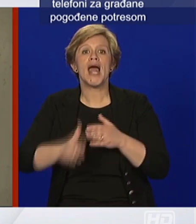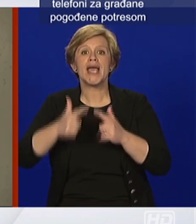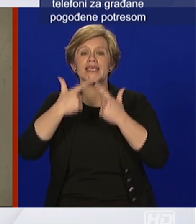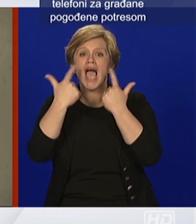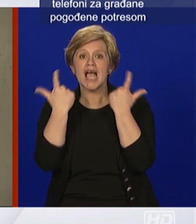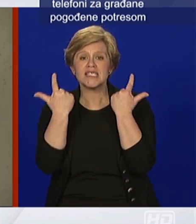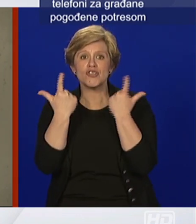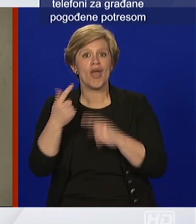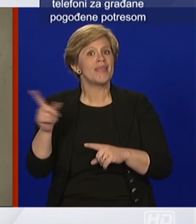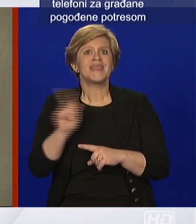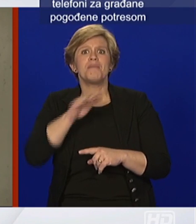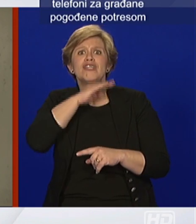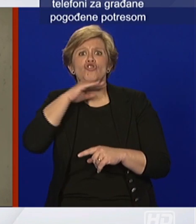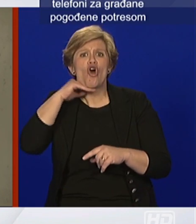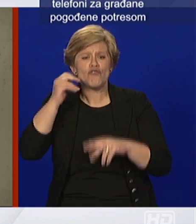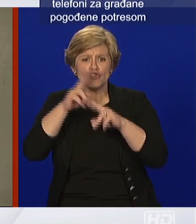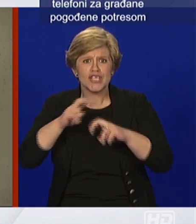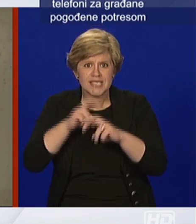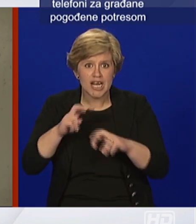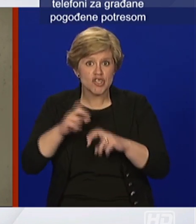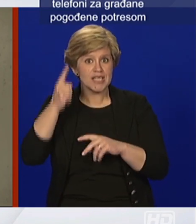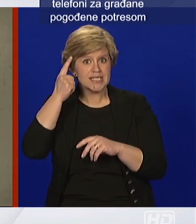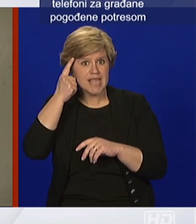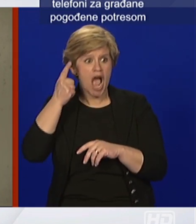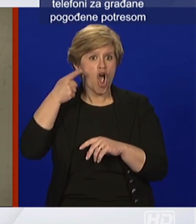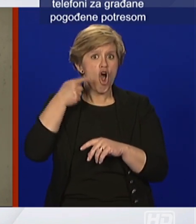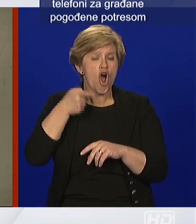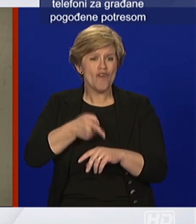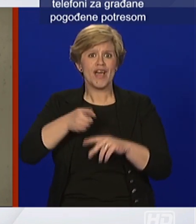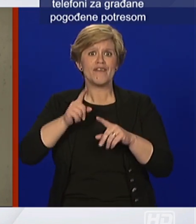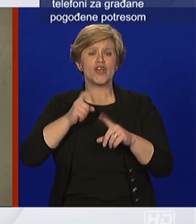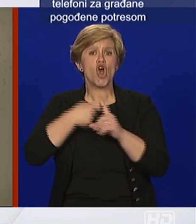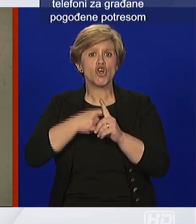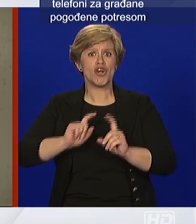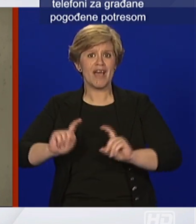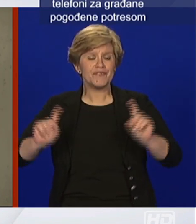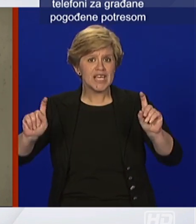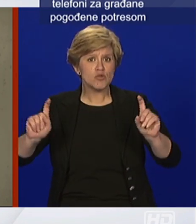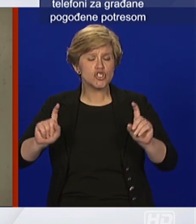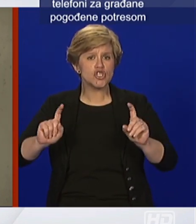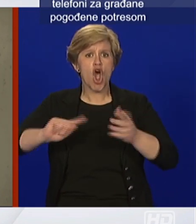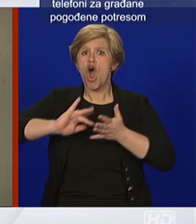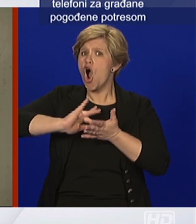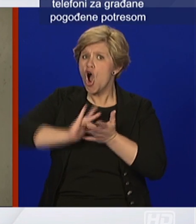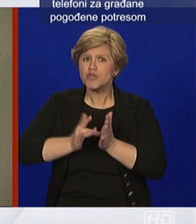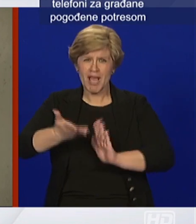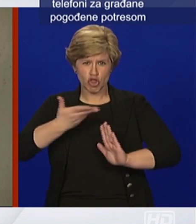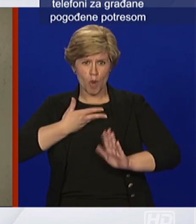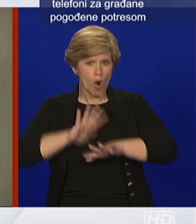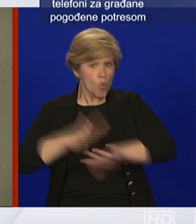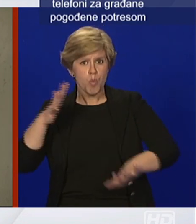imunoloških istraživanja da se zna je li ovaj virus odmah inicijalno kreće sa jakom upalom